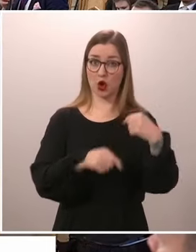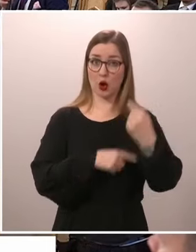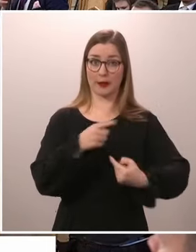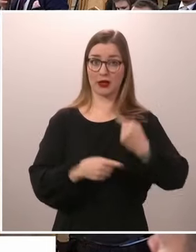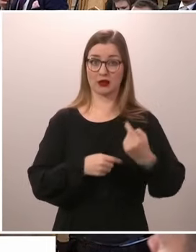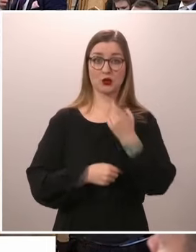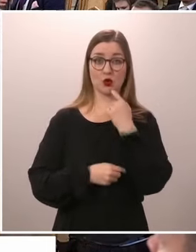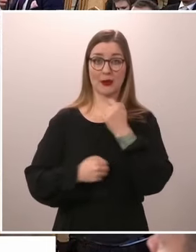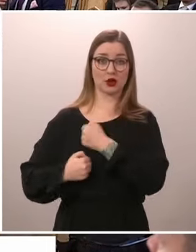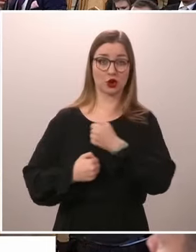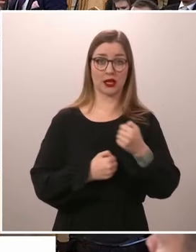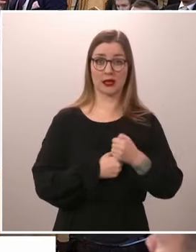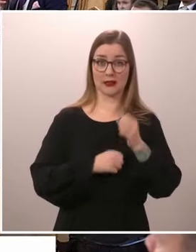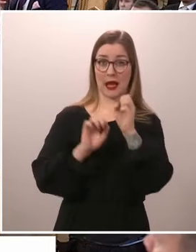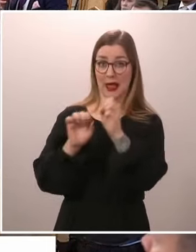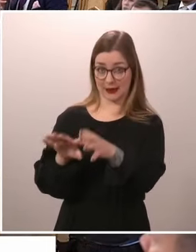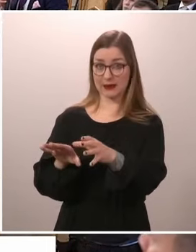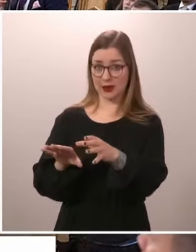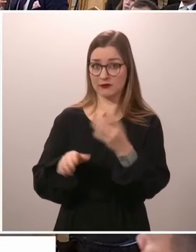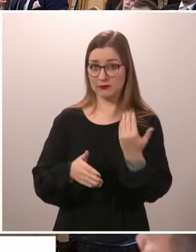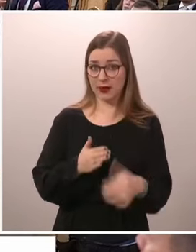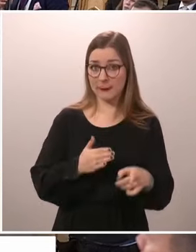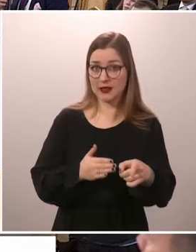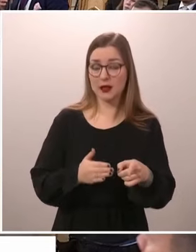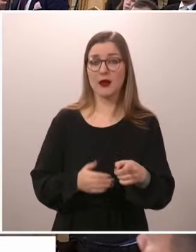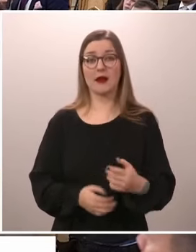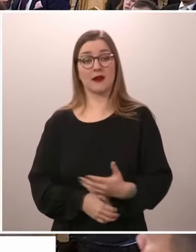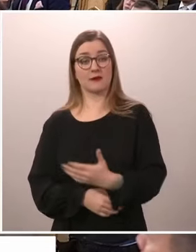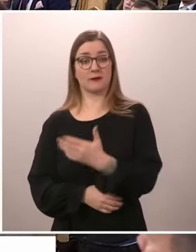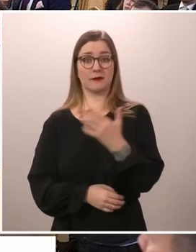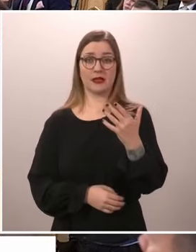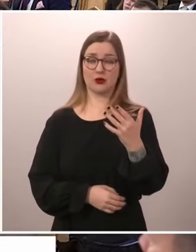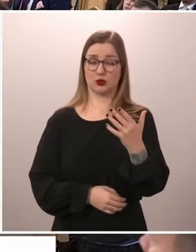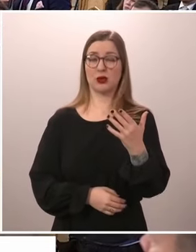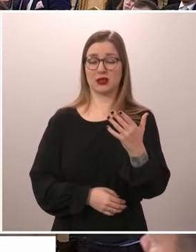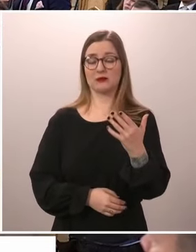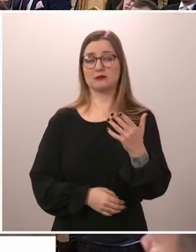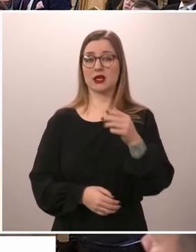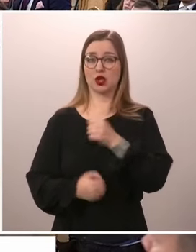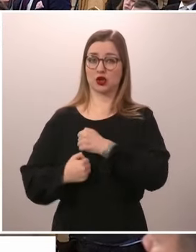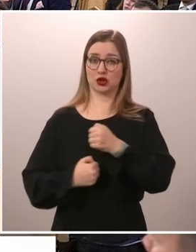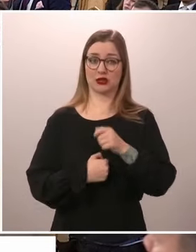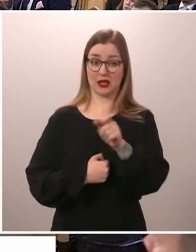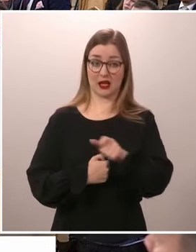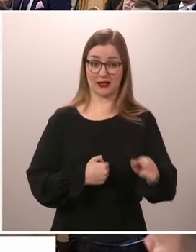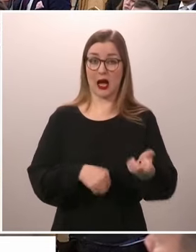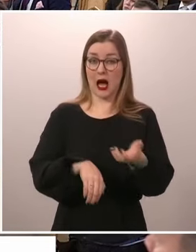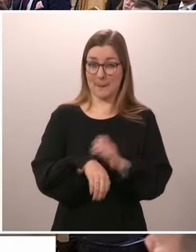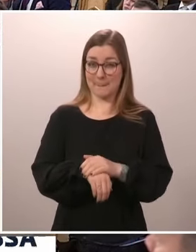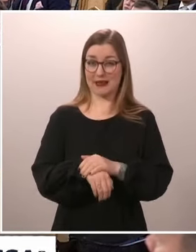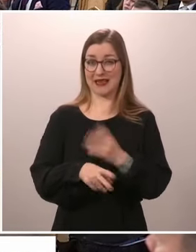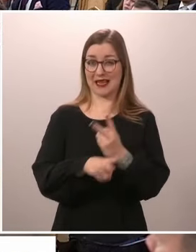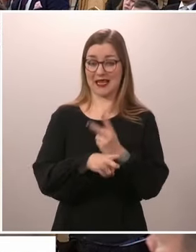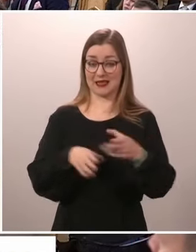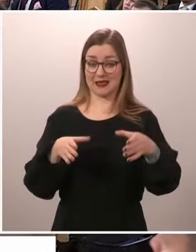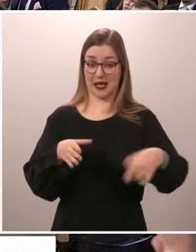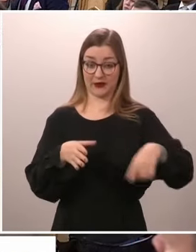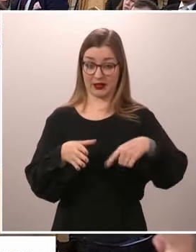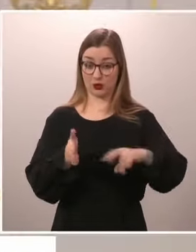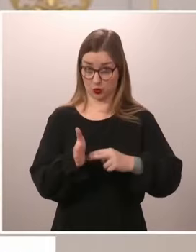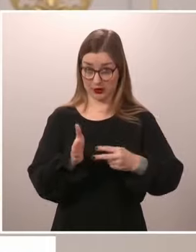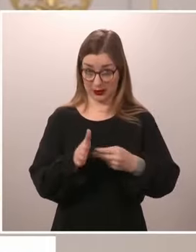ulkomaille, ja alkaako tämä 5 000 sotilaan ammattireservin suunnittelu, josta vaalikampanjassanne puhuitte?